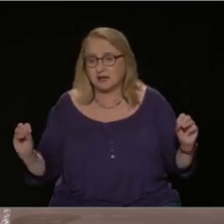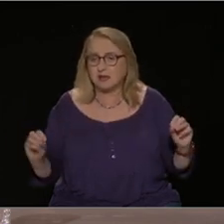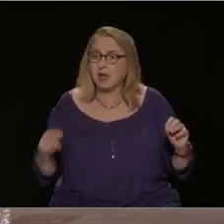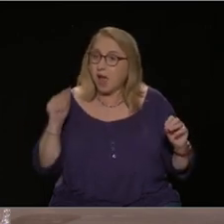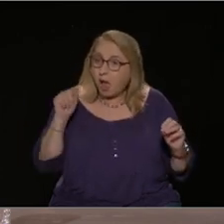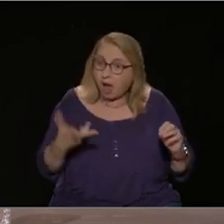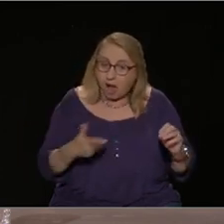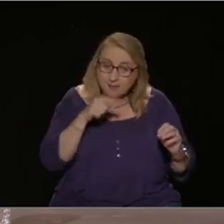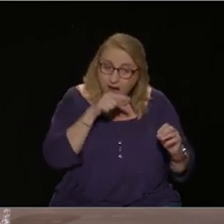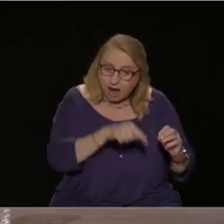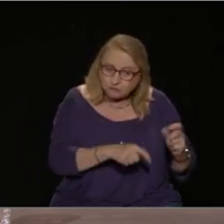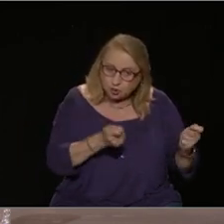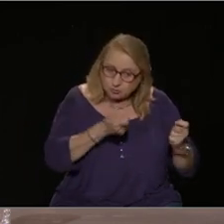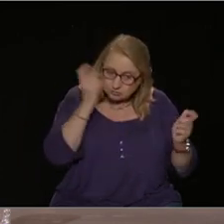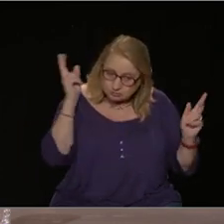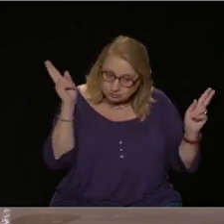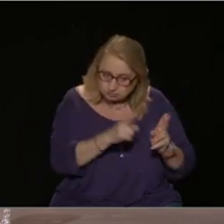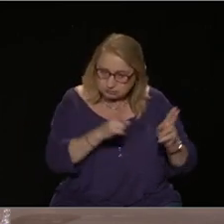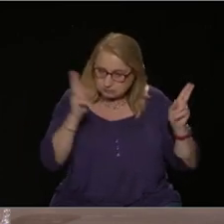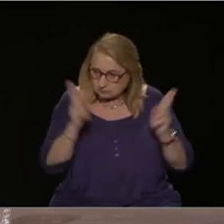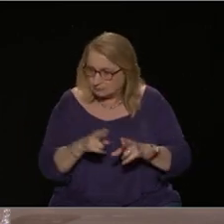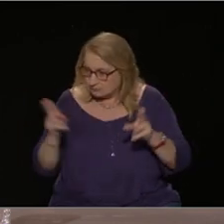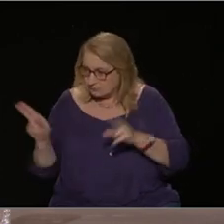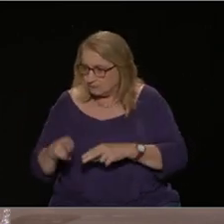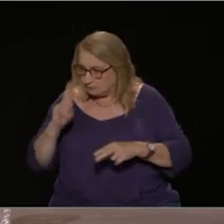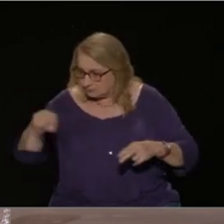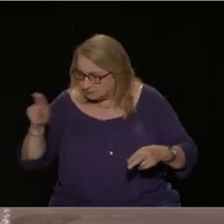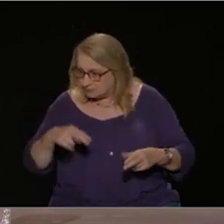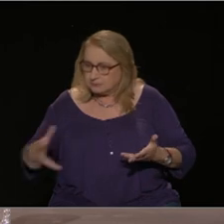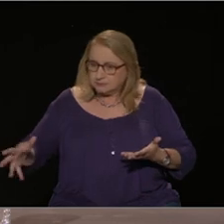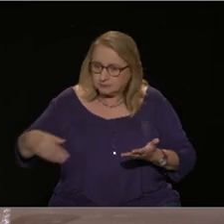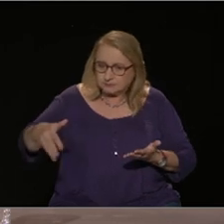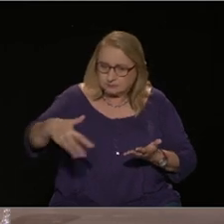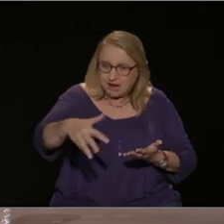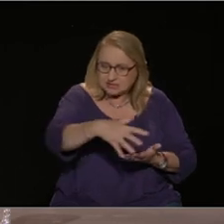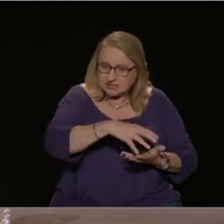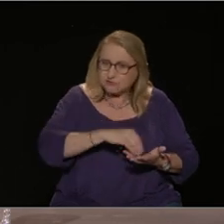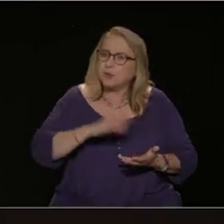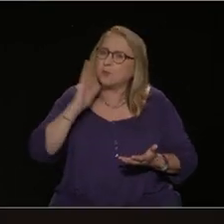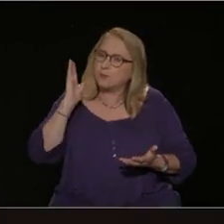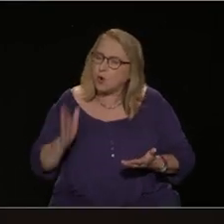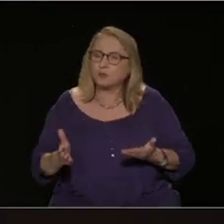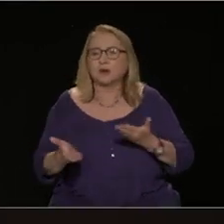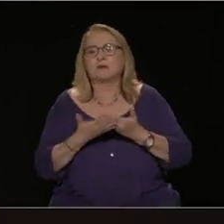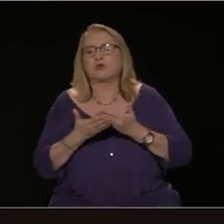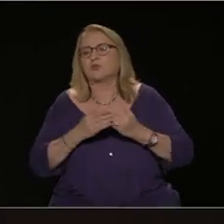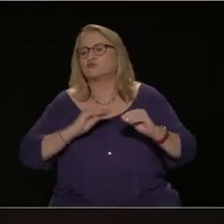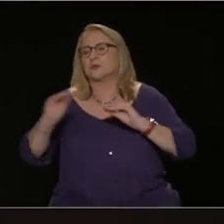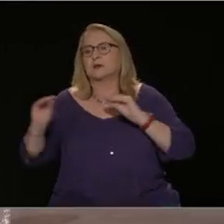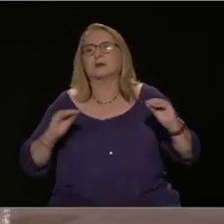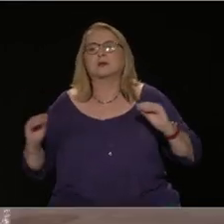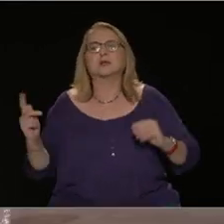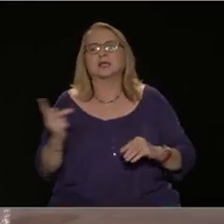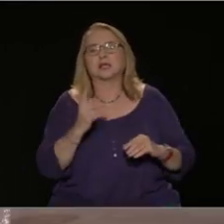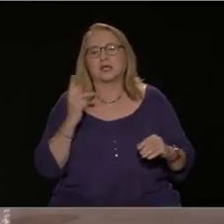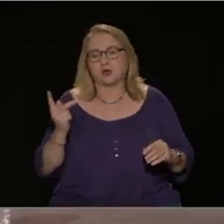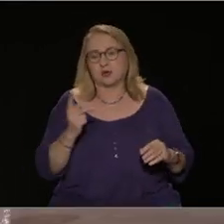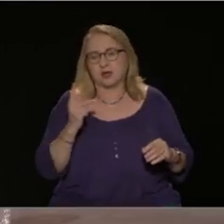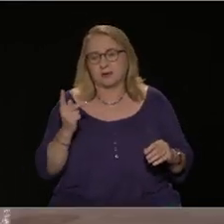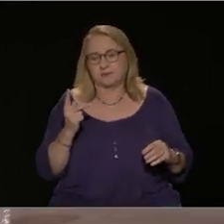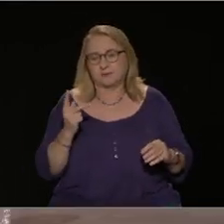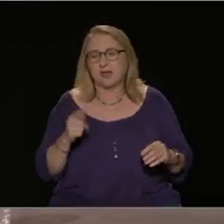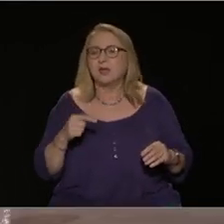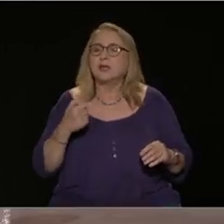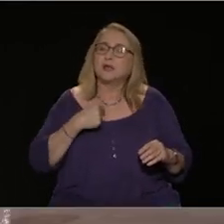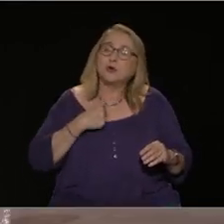κοινωνικό πρόγραμμα. Και βέβαια στο συγκεκριμένο πρέπει να πούμε ότι εδώ βρίσκεται και η μοναδική πραγματική